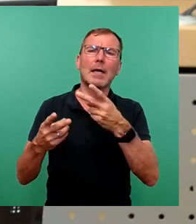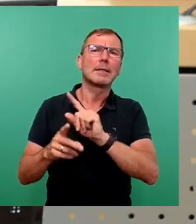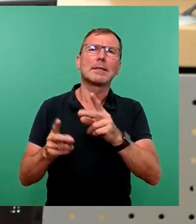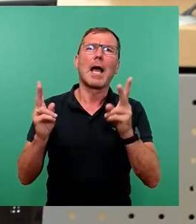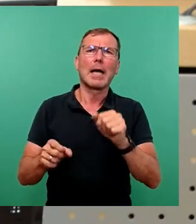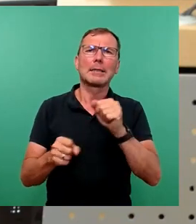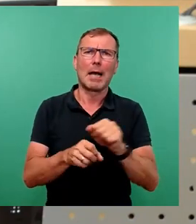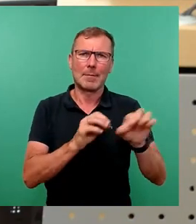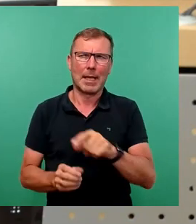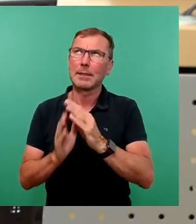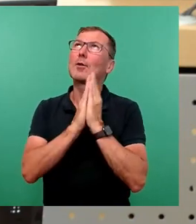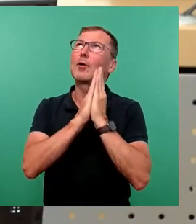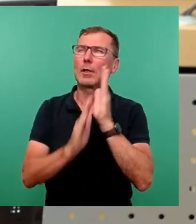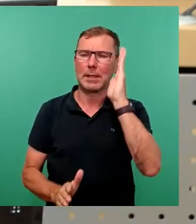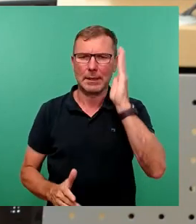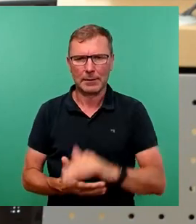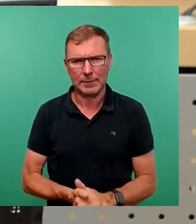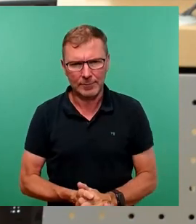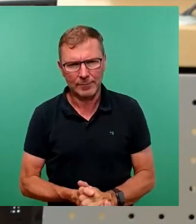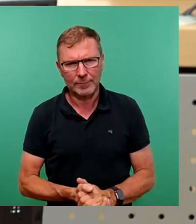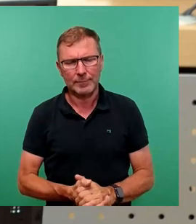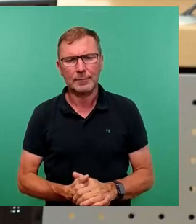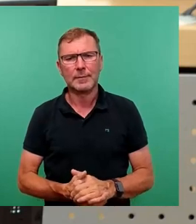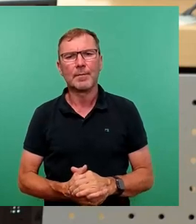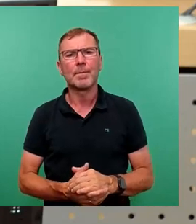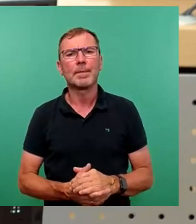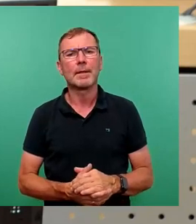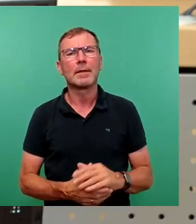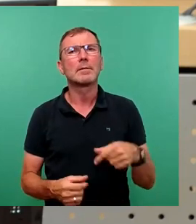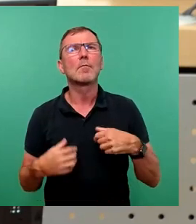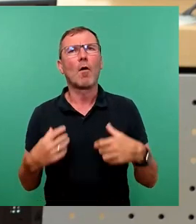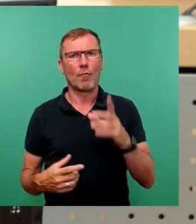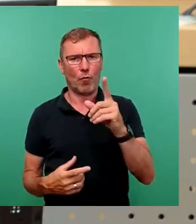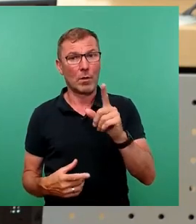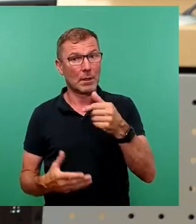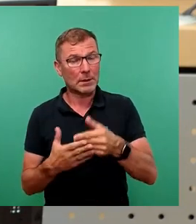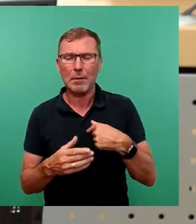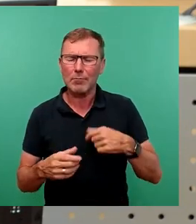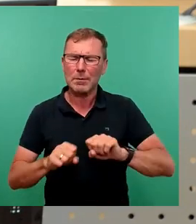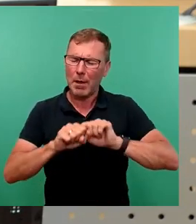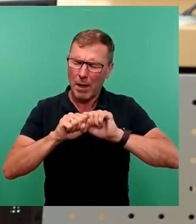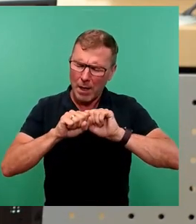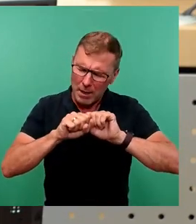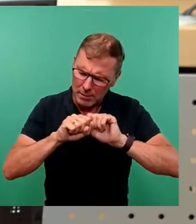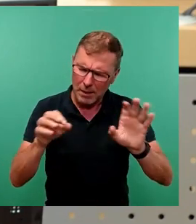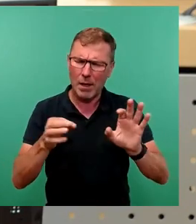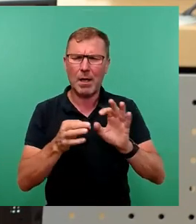man doch wirklich auch nur froh sein. Und deshalb muss ich in aller Deutigkeit formulieren,